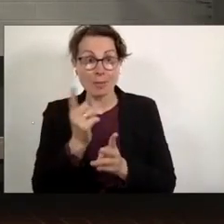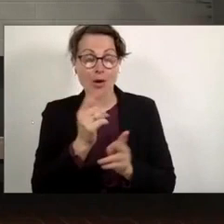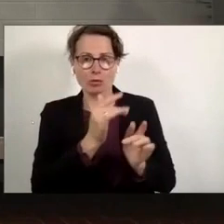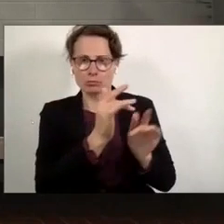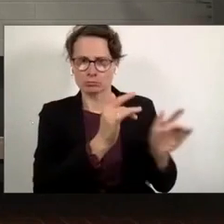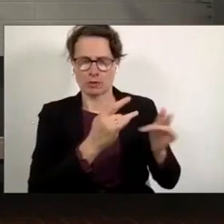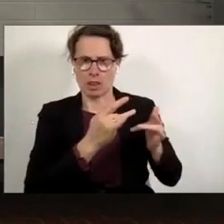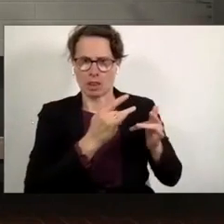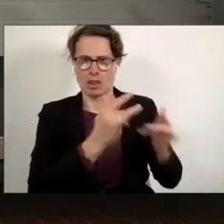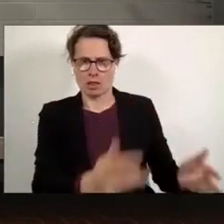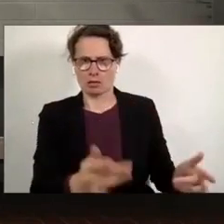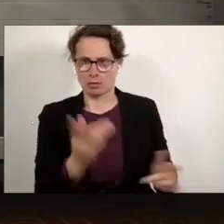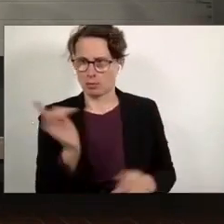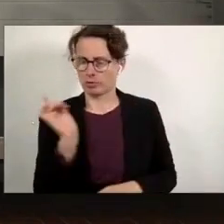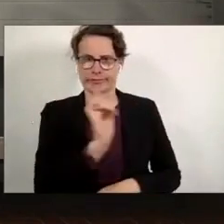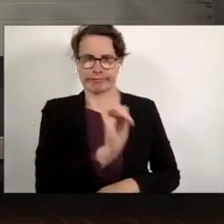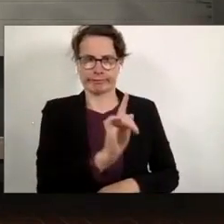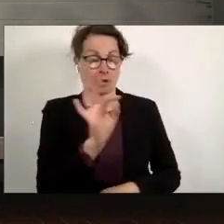und sogar gefährlich ist.